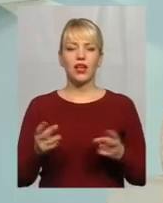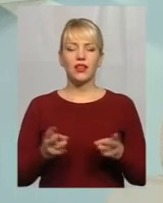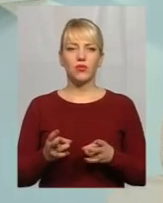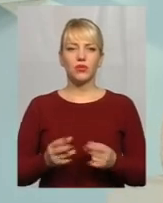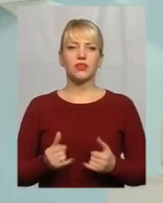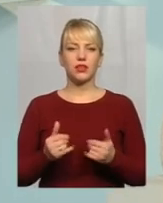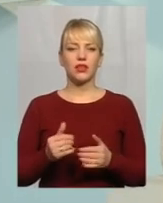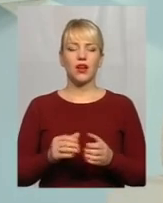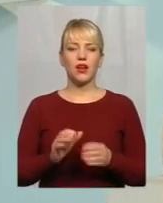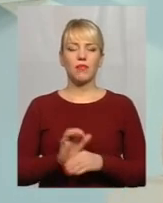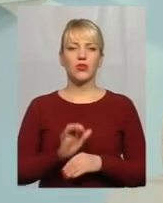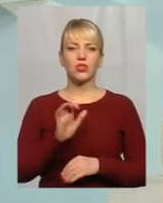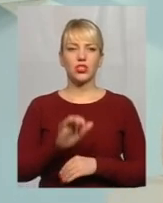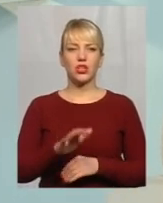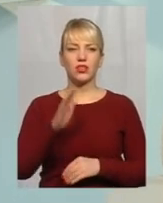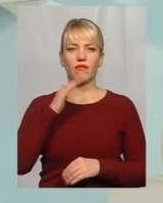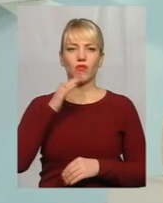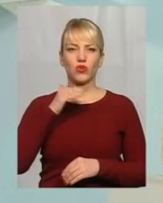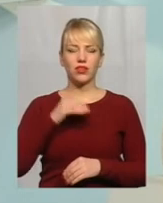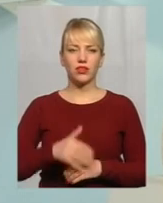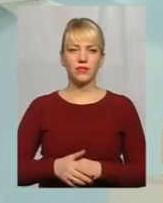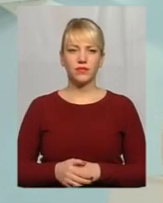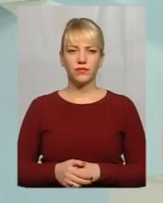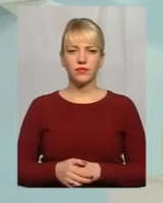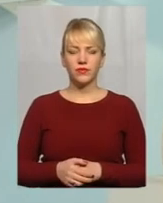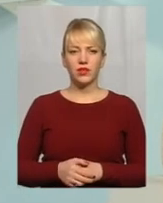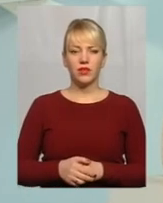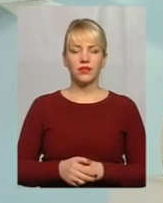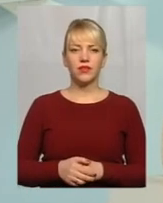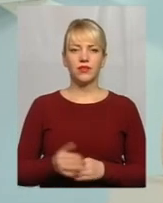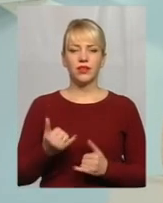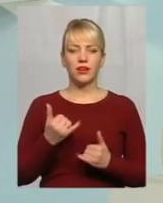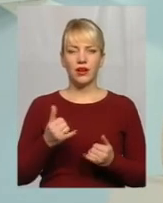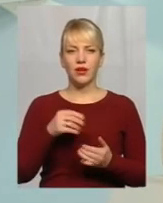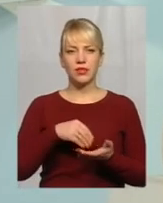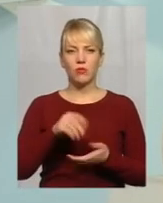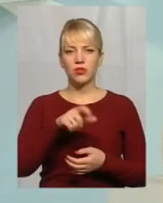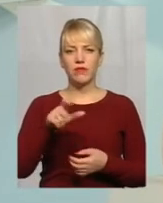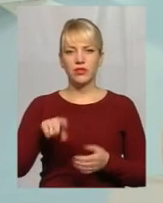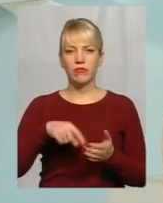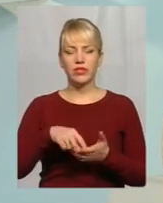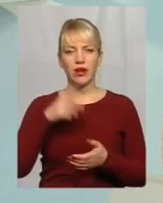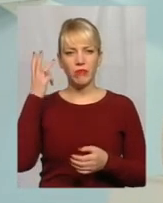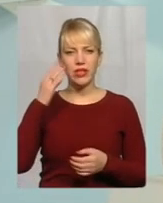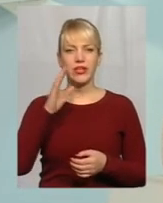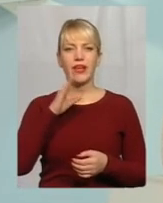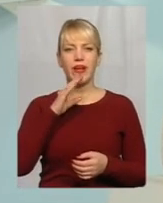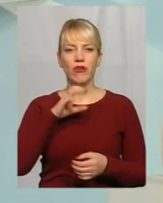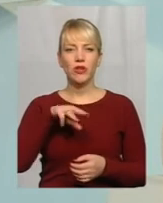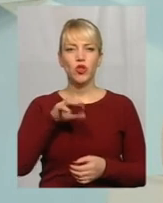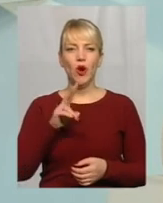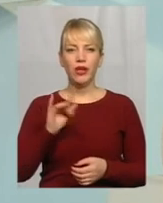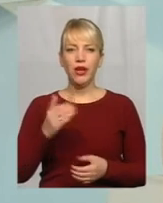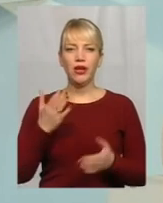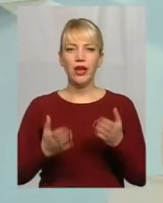водопостачання мешканців і споживачів міста Хмельницького і водовідведення Так, наприклад,